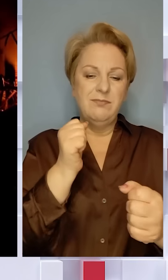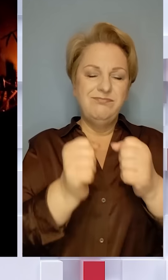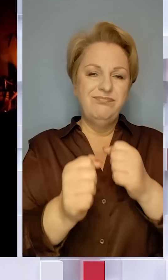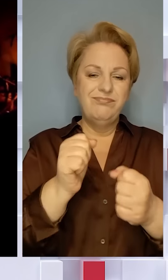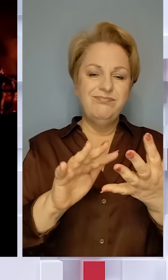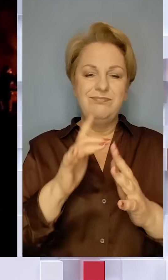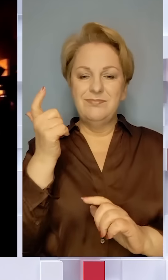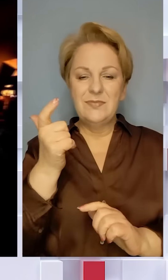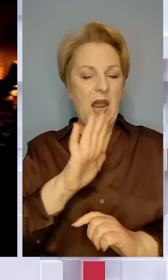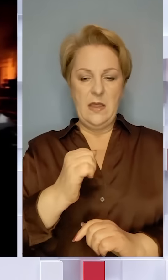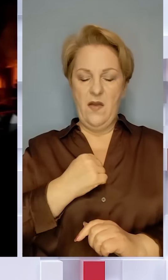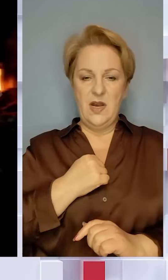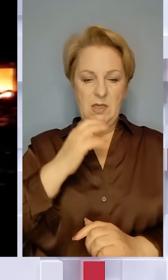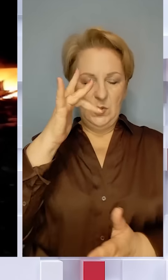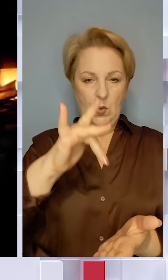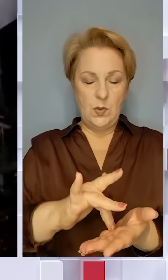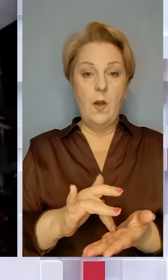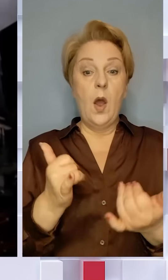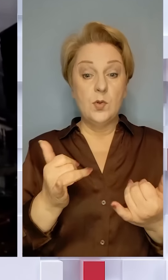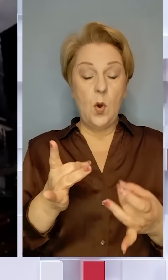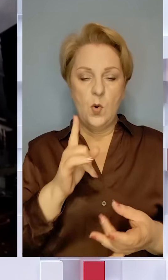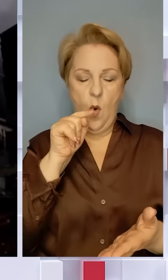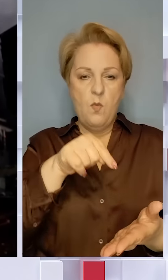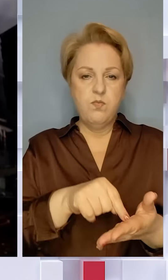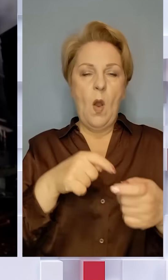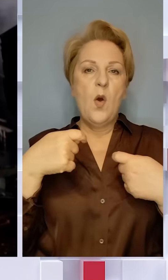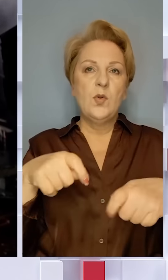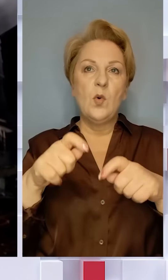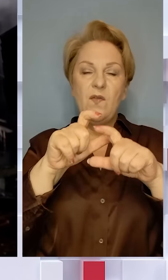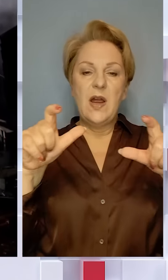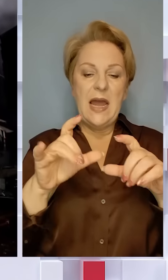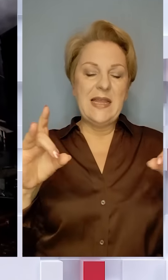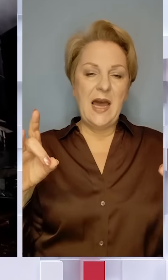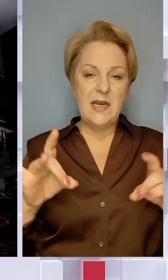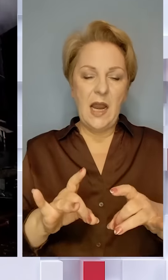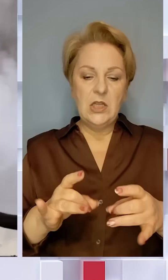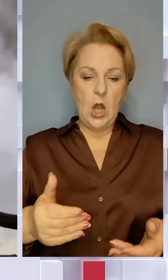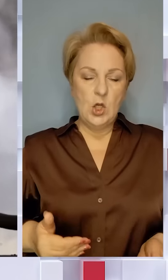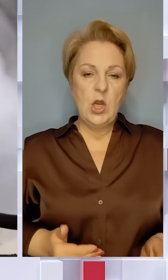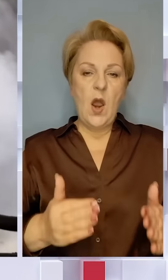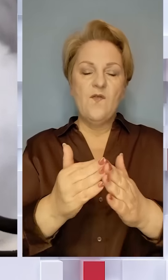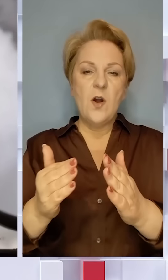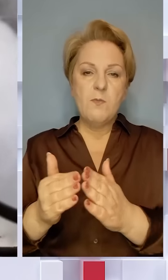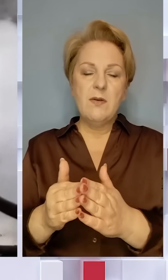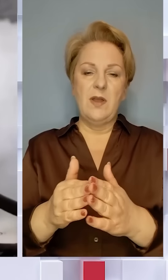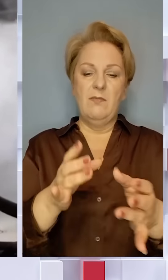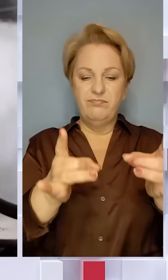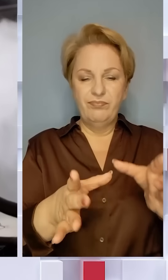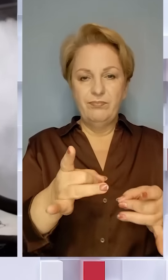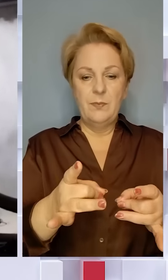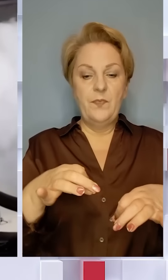інших невійськових цілях. Цього разу під удар потрапили торгівельні павільйони, ресторанний комплекс, житлові будинки та автомобілі.